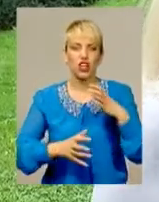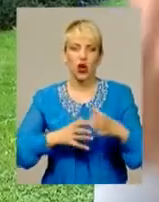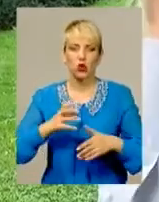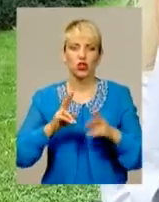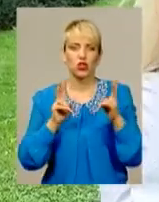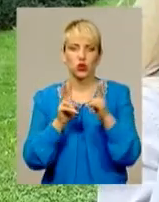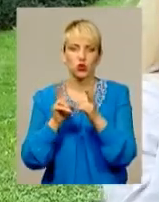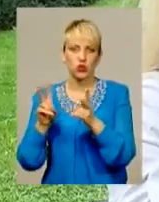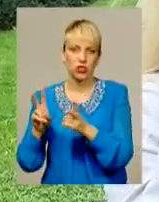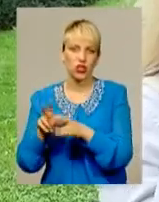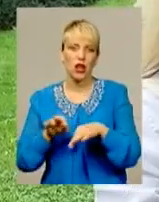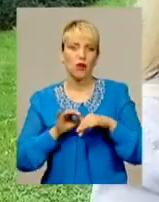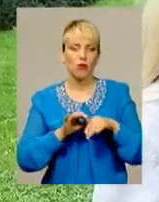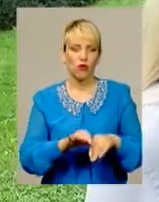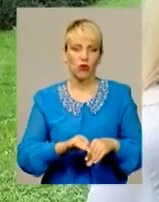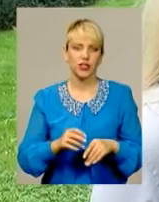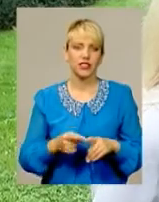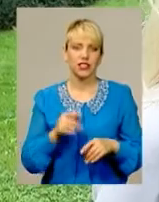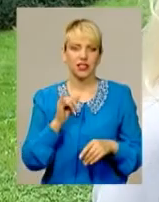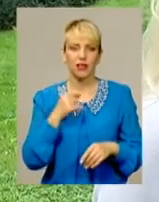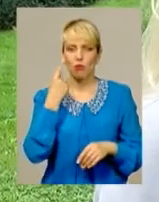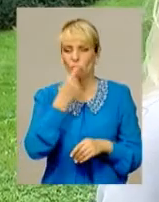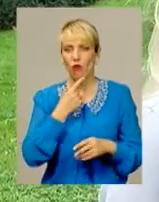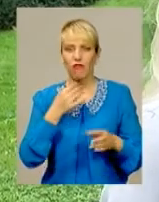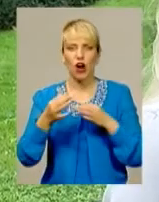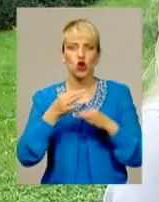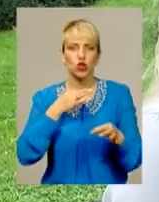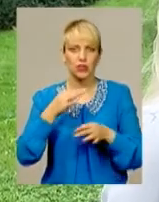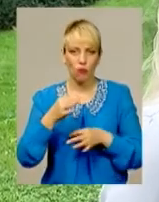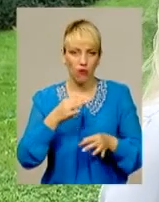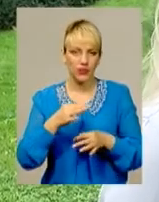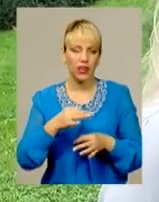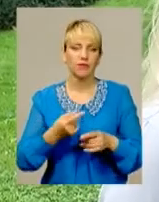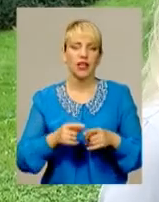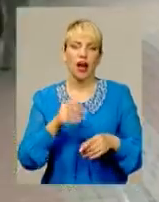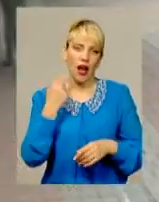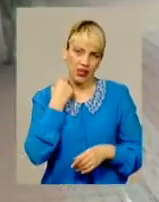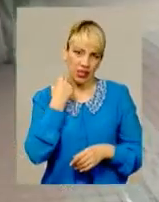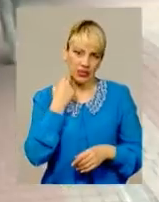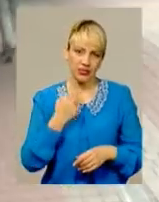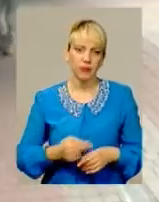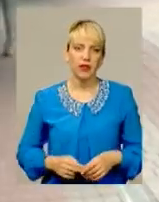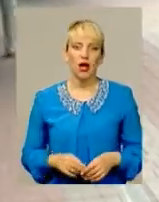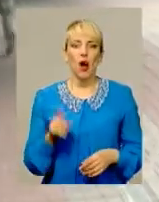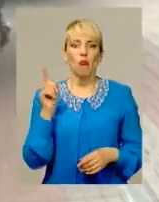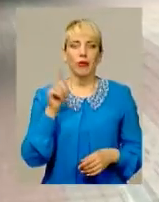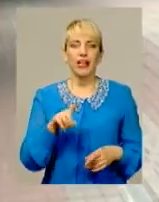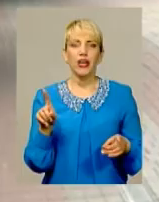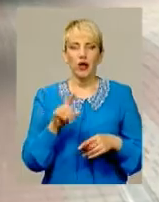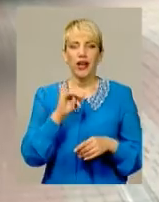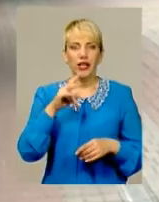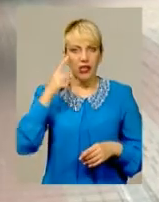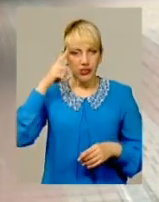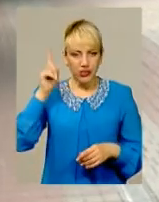фактично розмовна мова, як правило, англійська. Та попри те, що Інна володіє